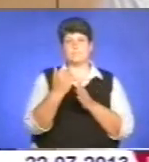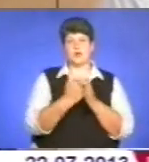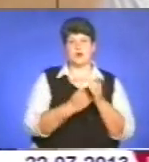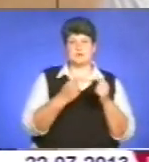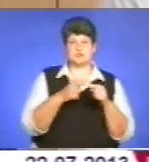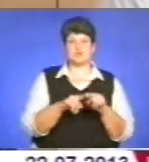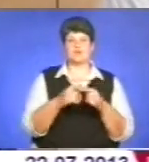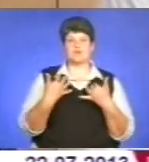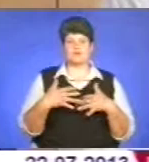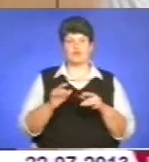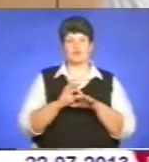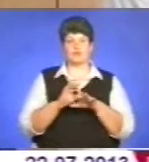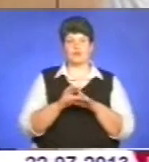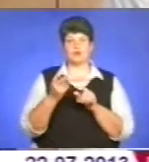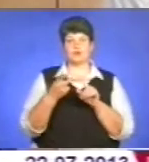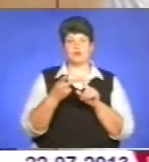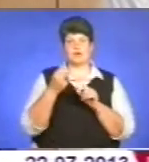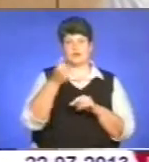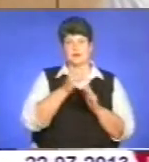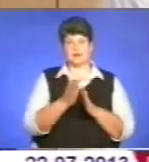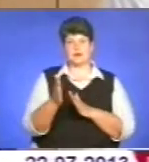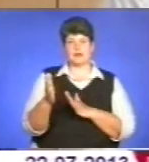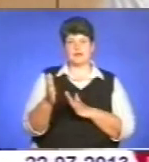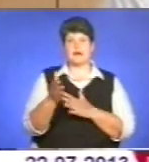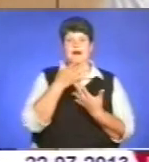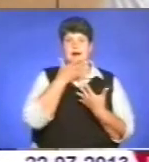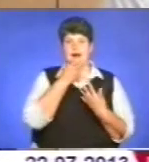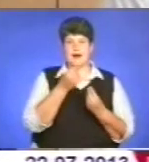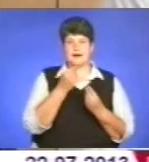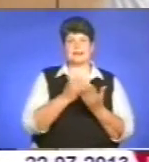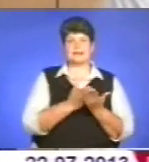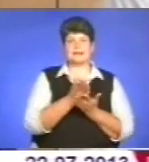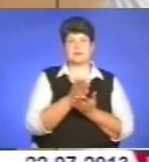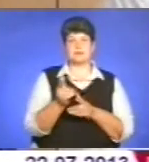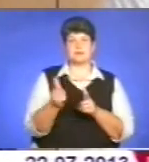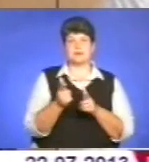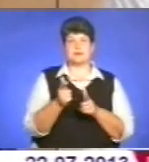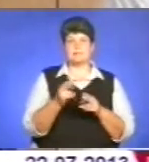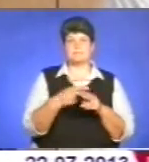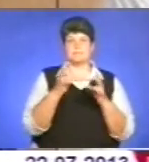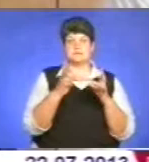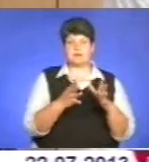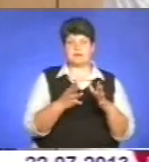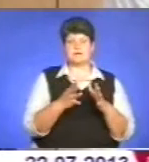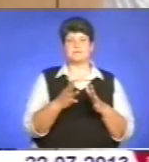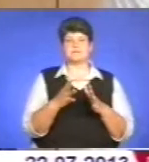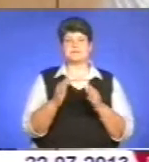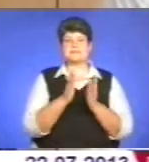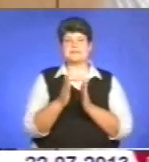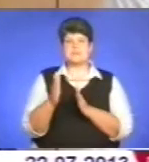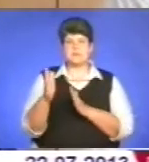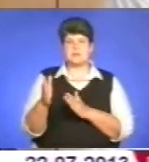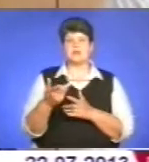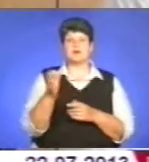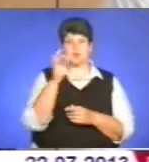Ми вже здійснюємо підготовку другий рік. Досить гарний напрям підготовки – це безпека інформаційних і комунікаційних систем, яка також